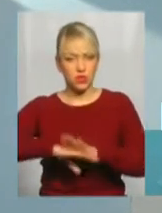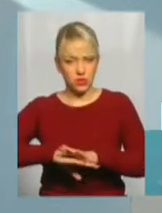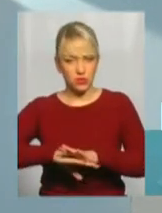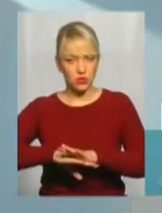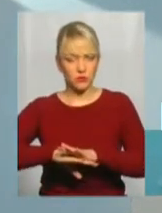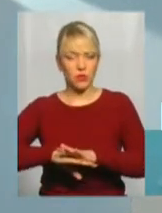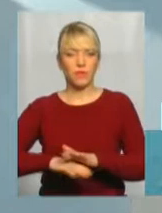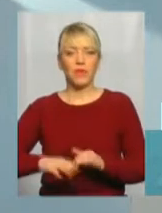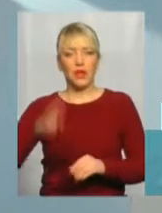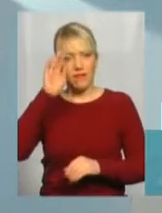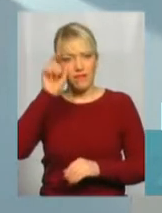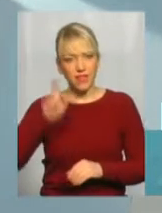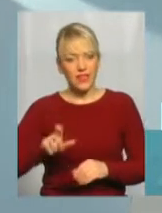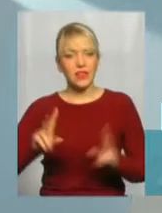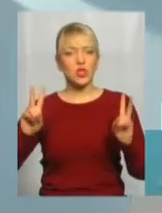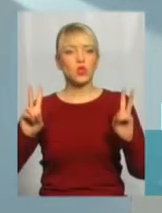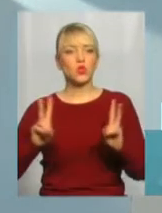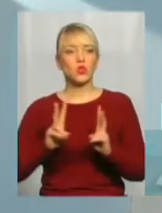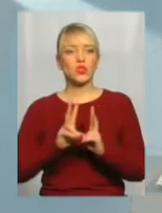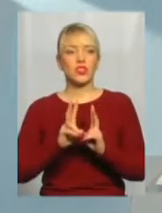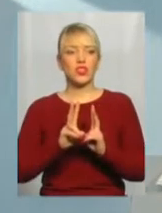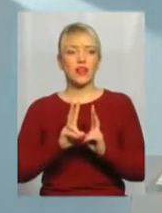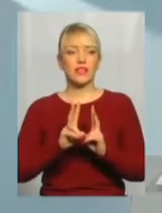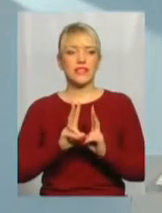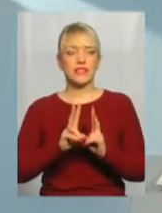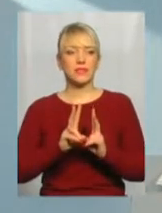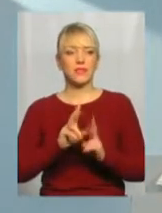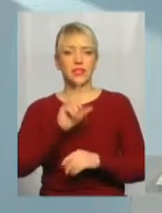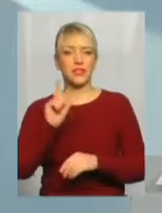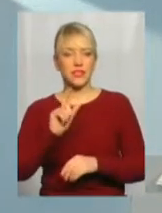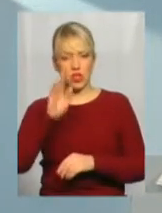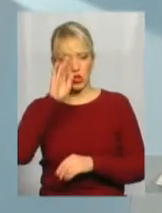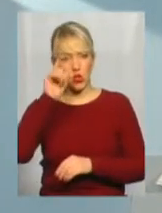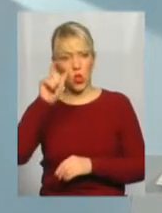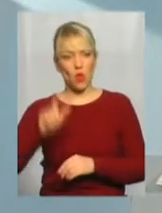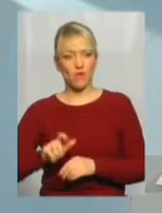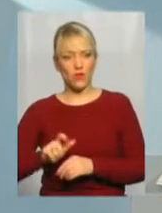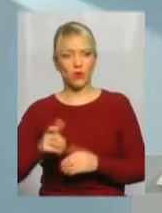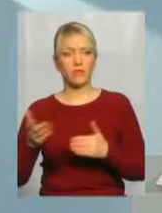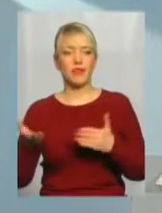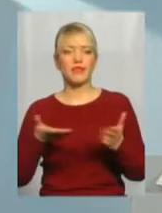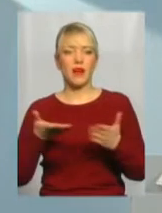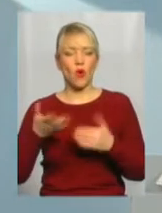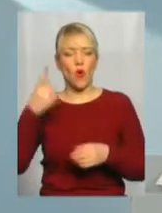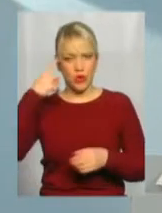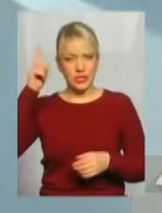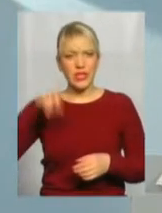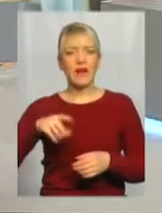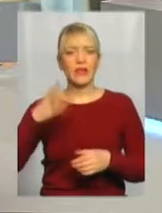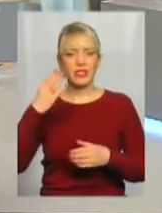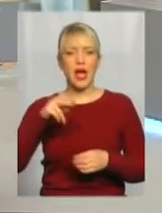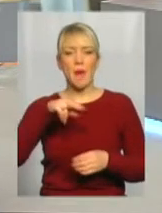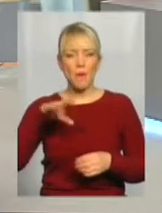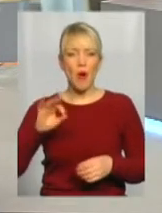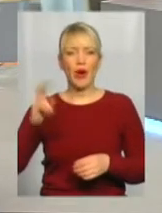Він зустрічався із чоловіком, якого знав ще по